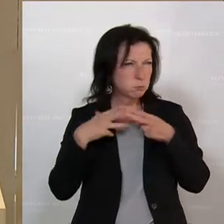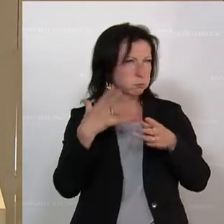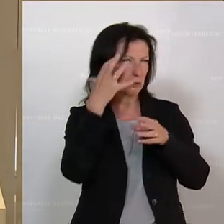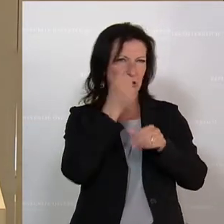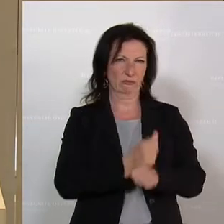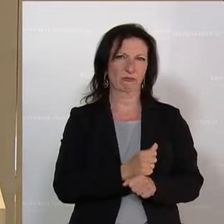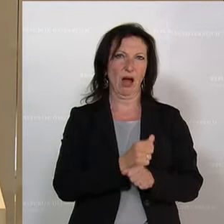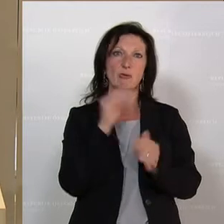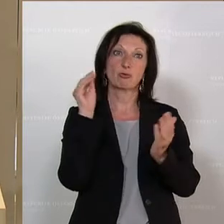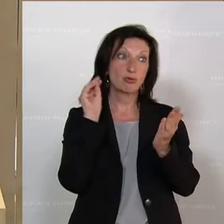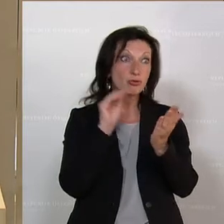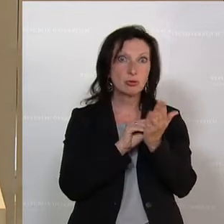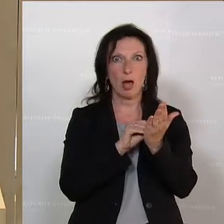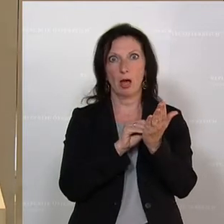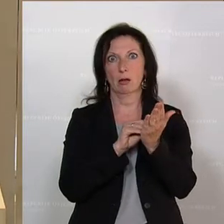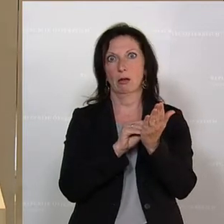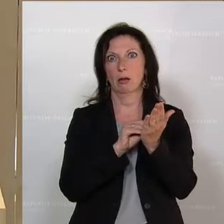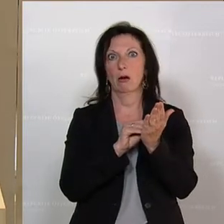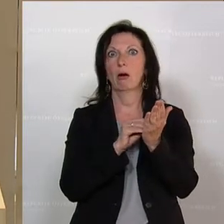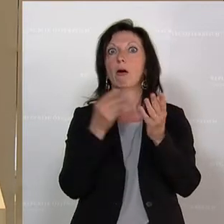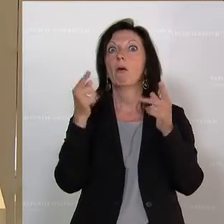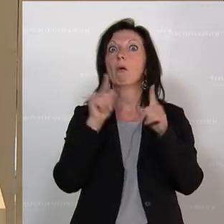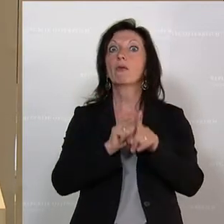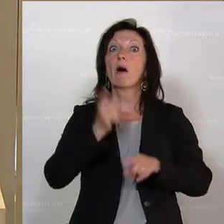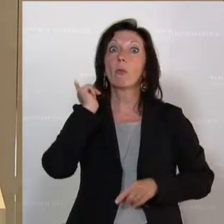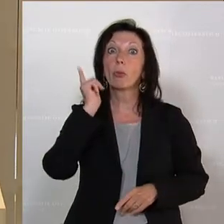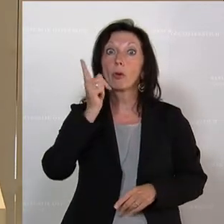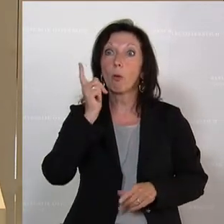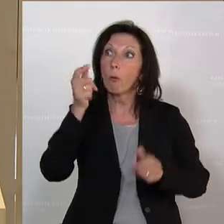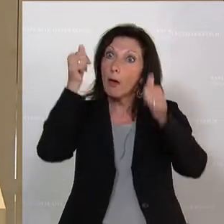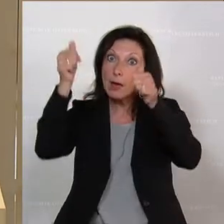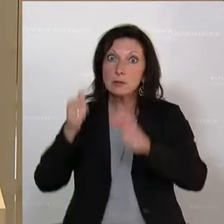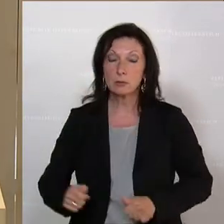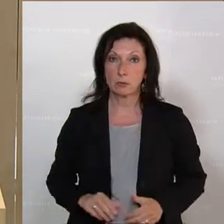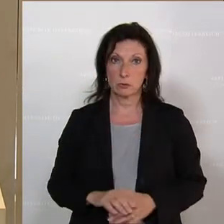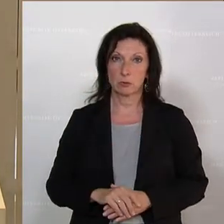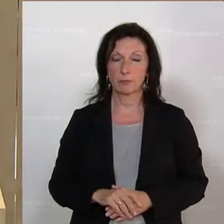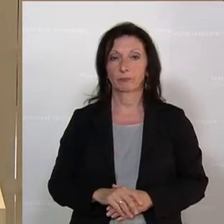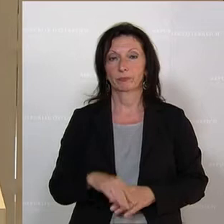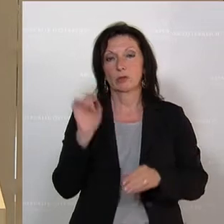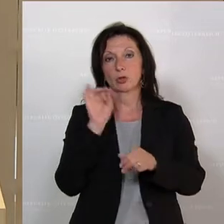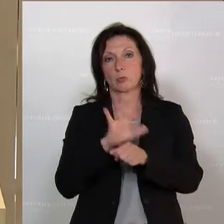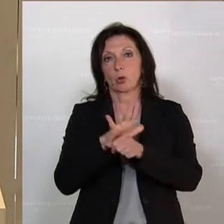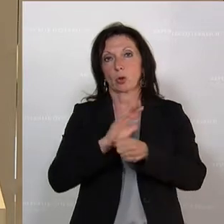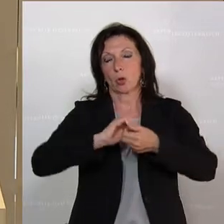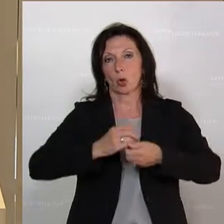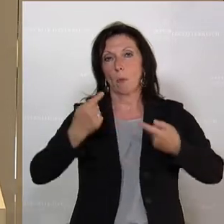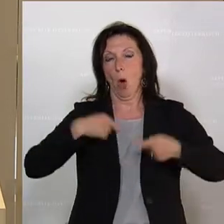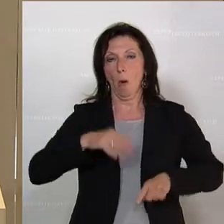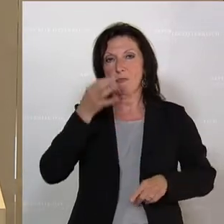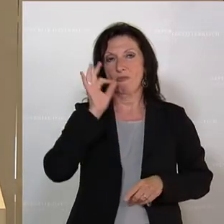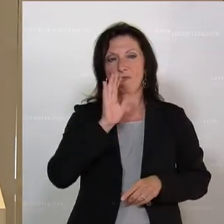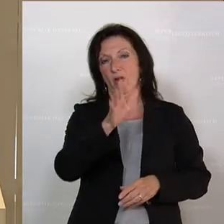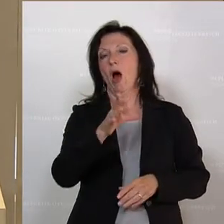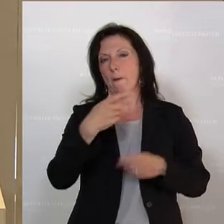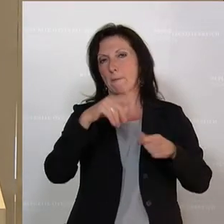vorgesorgt hat und sogar mit einer Exekution droht. Zum Glück ist es, ich glaube, Frau Maurer schon gesagt hat, nicht so